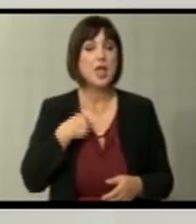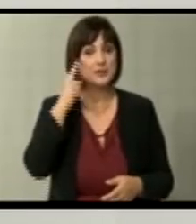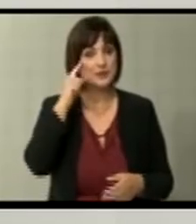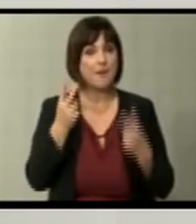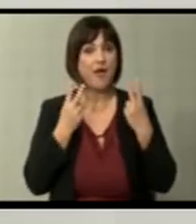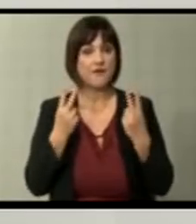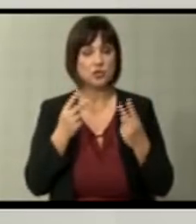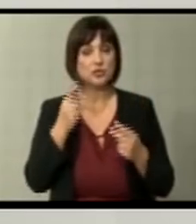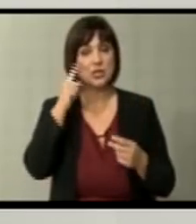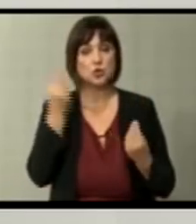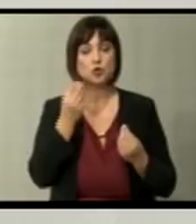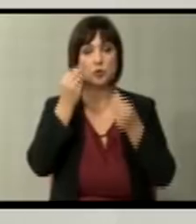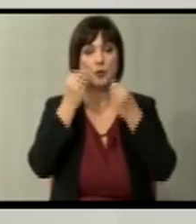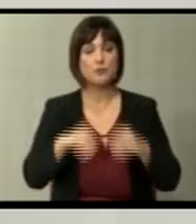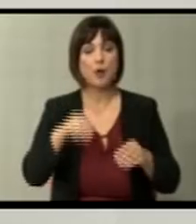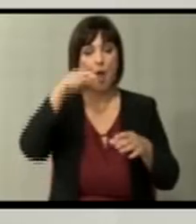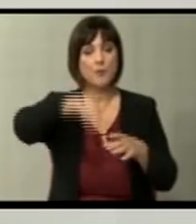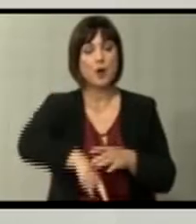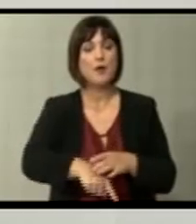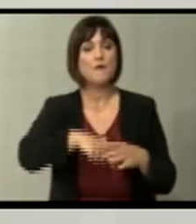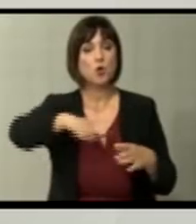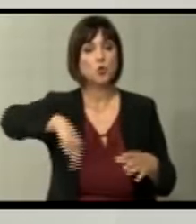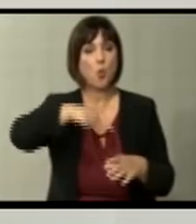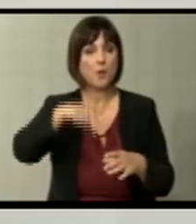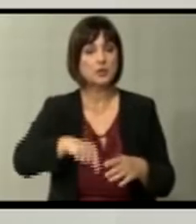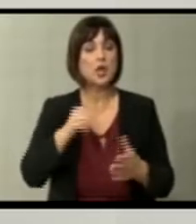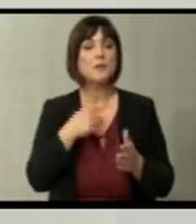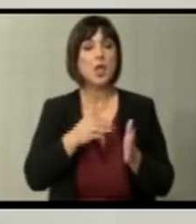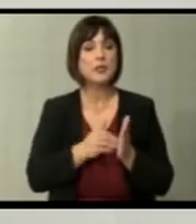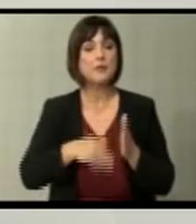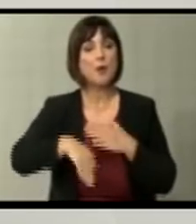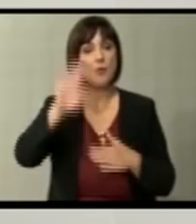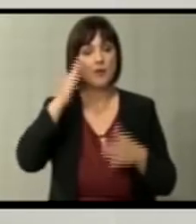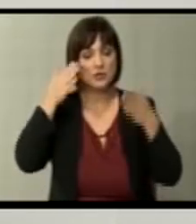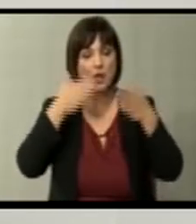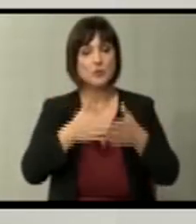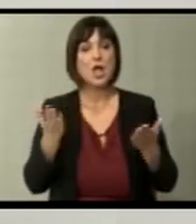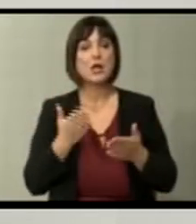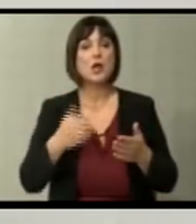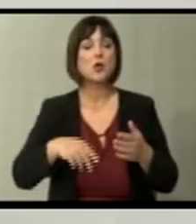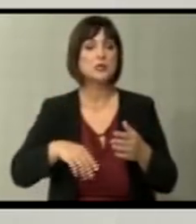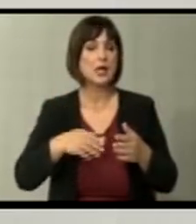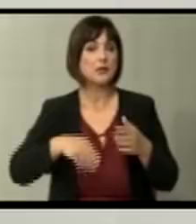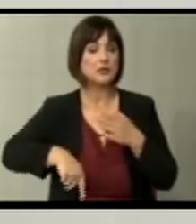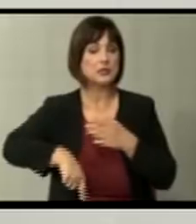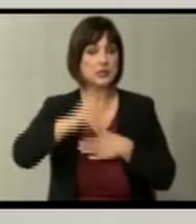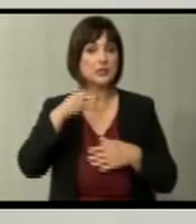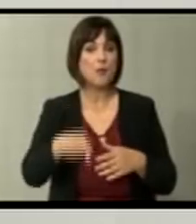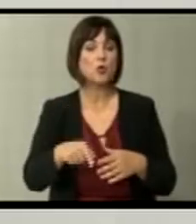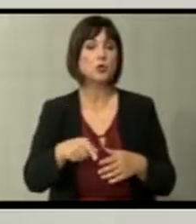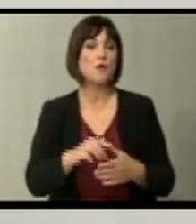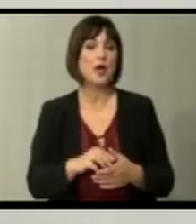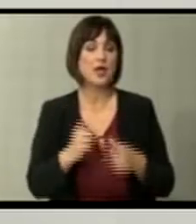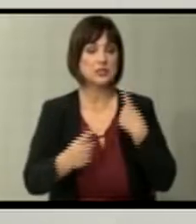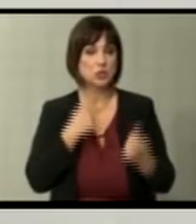важно да знаем зашто сме паднали во дупката, мегуто да треба много повеќе да се посветиме како да излезим от таа